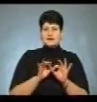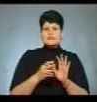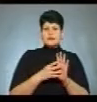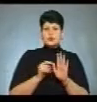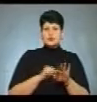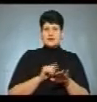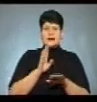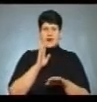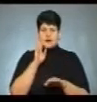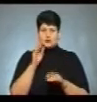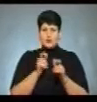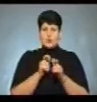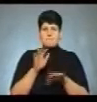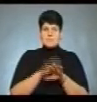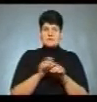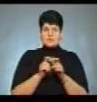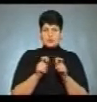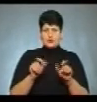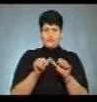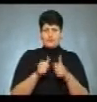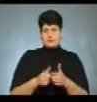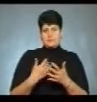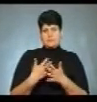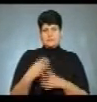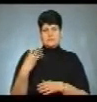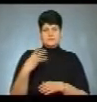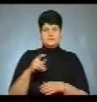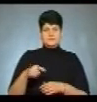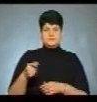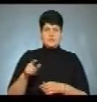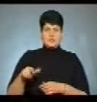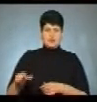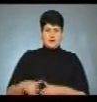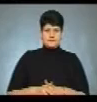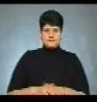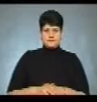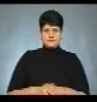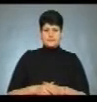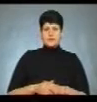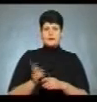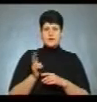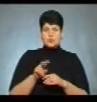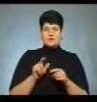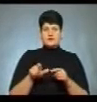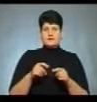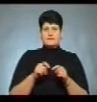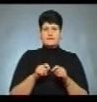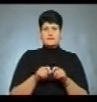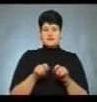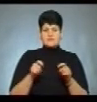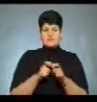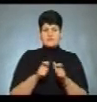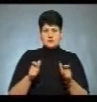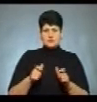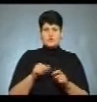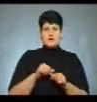години ранку банківські картки оформили близько трьох десятків тернополян. Одні відкривають картки, інші одразу займають чергу. В нас